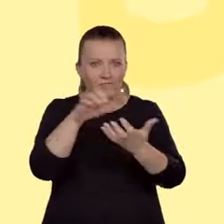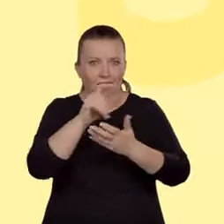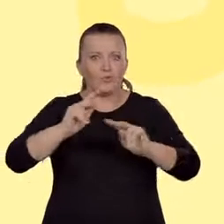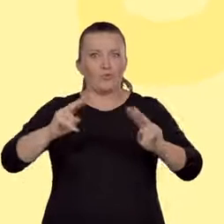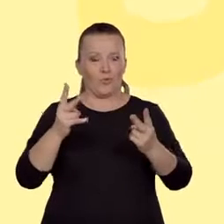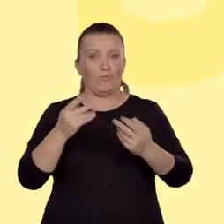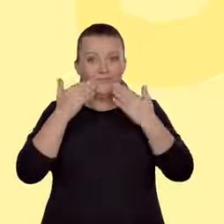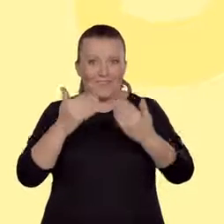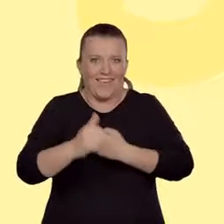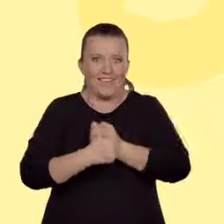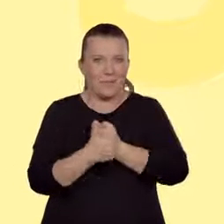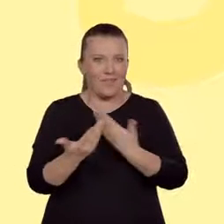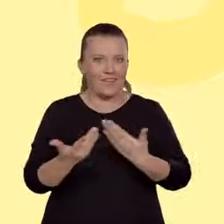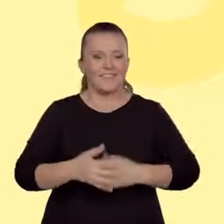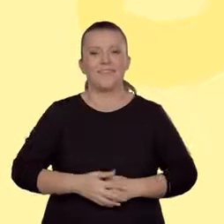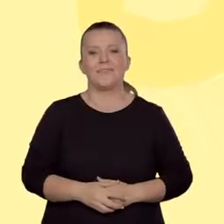na interpretacji.